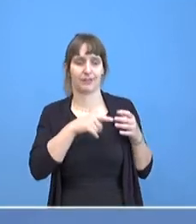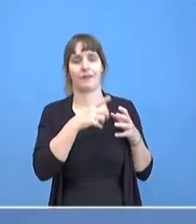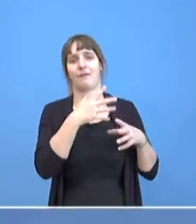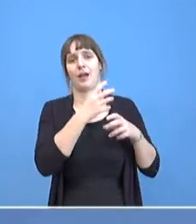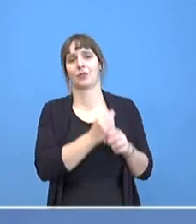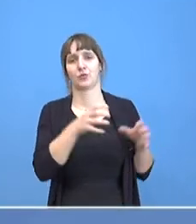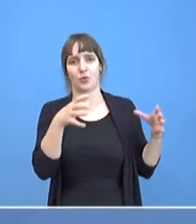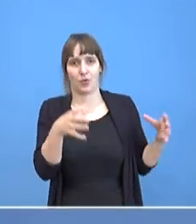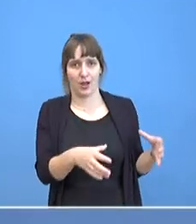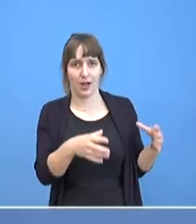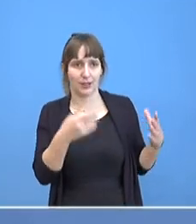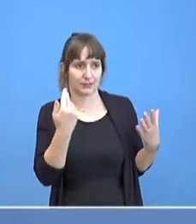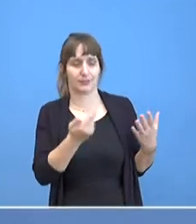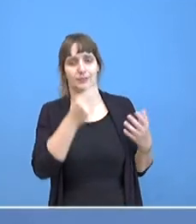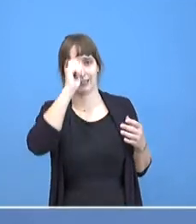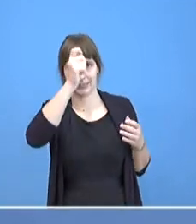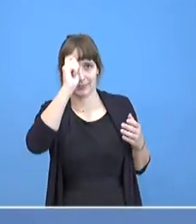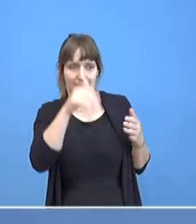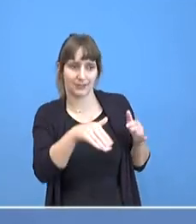Bundestag gerichtet werden sollte.